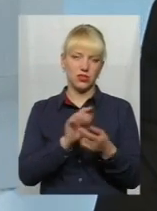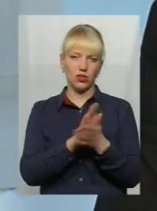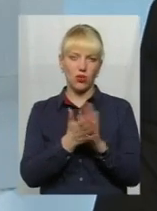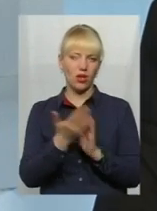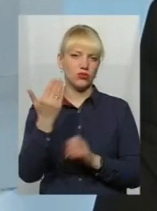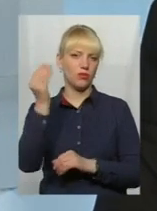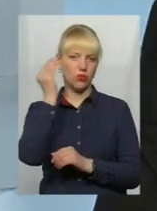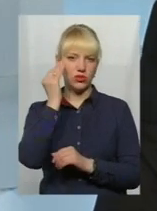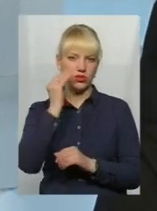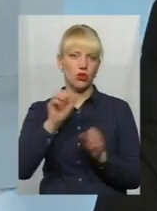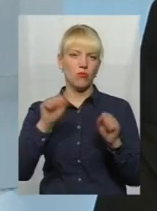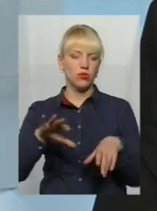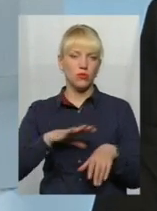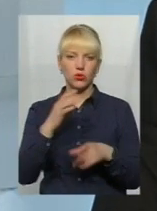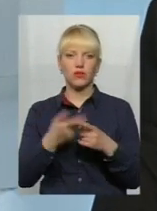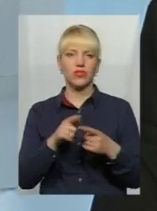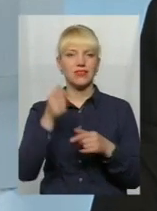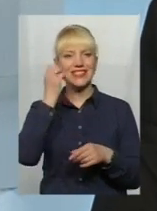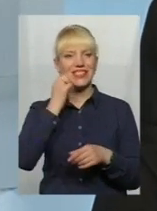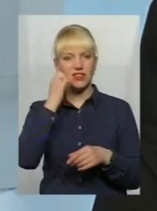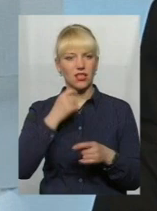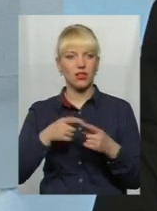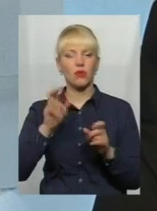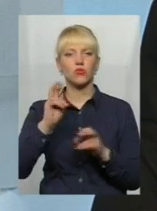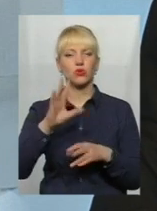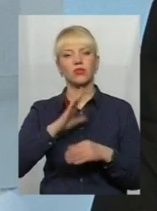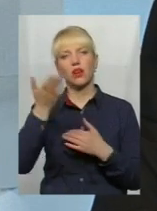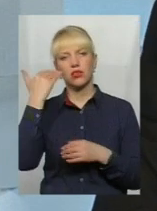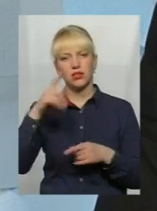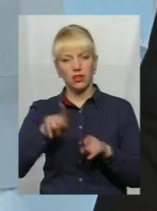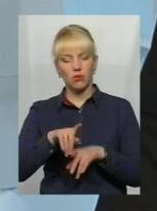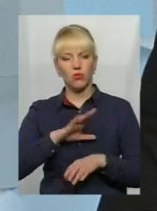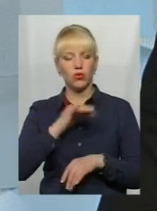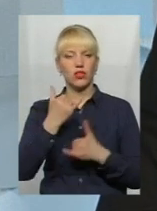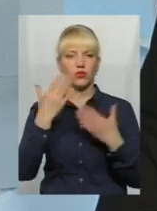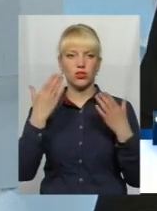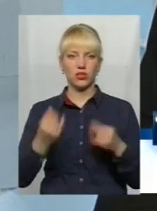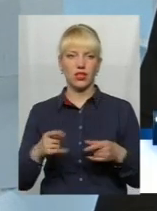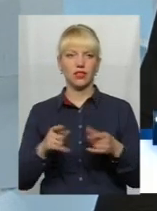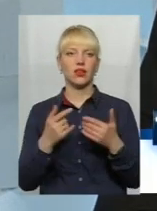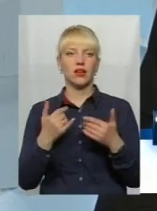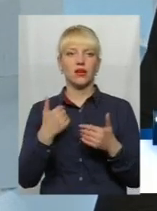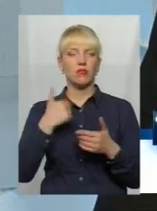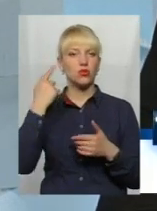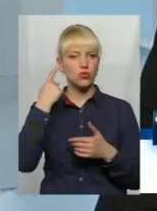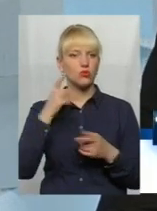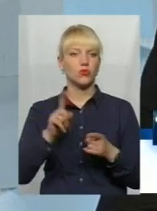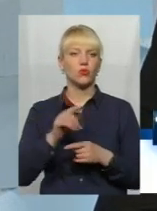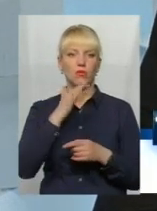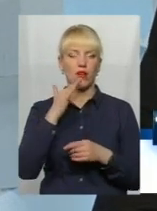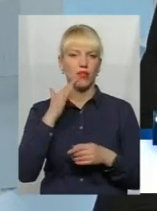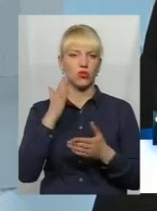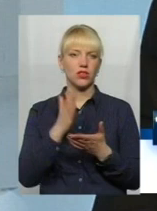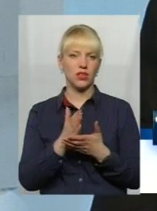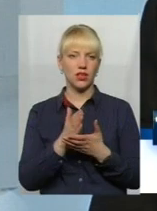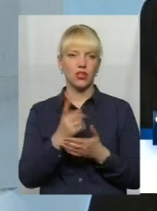позицією, може вона навіть деякій мірі застаріла, може, коли стільки раніше щось і було. На сьогоднішній день не стільки багато, ми чуємо, що на хемистякоператор